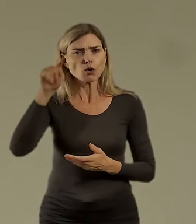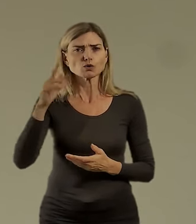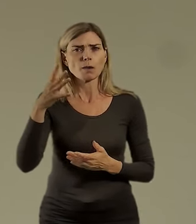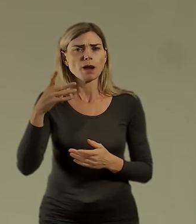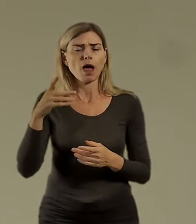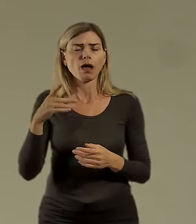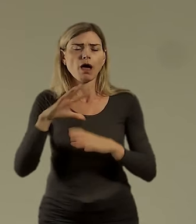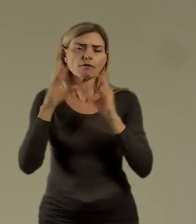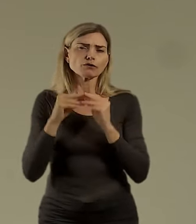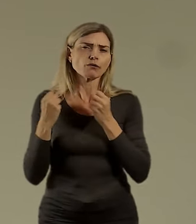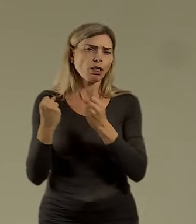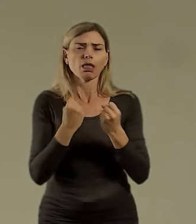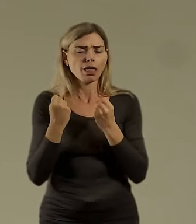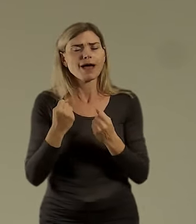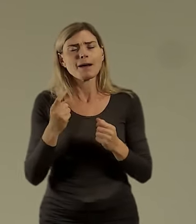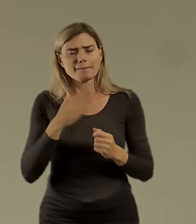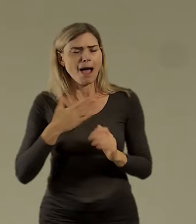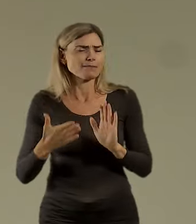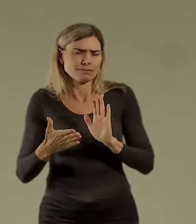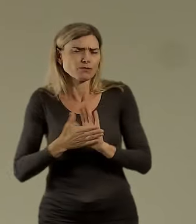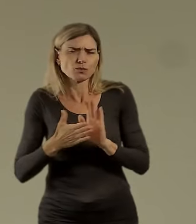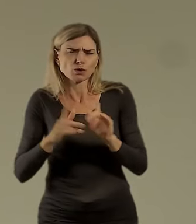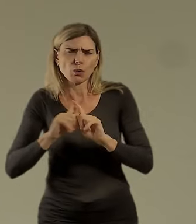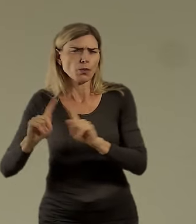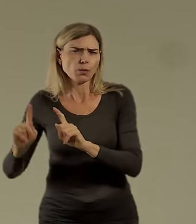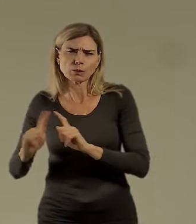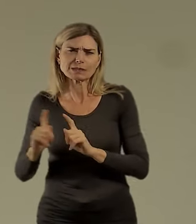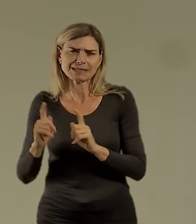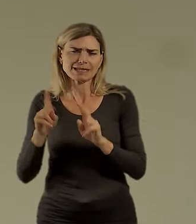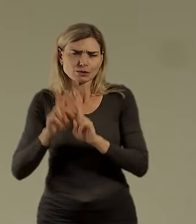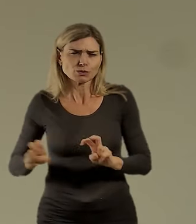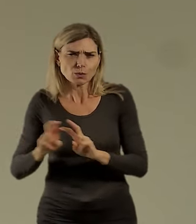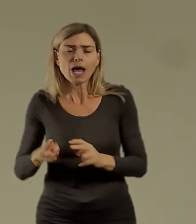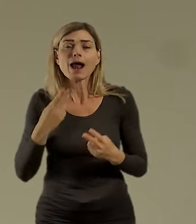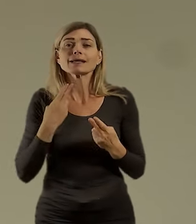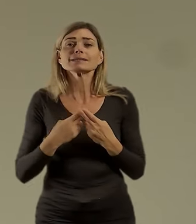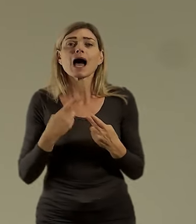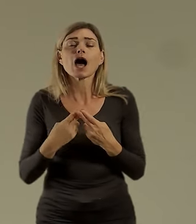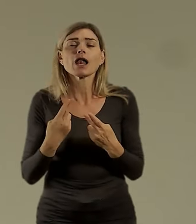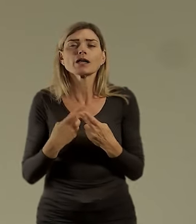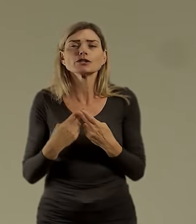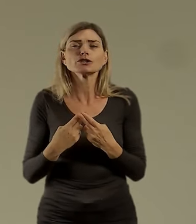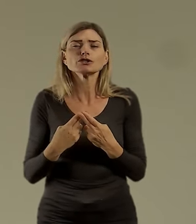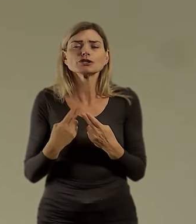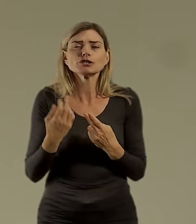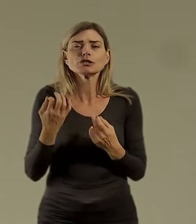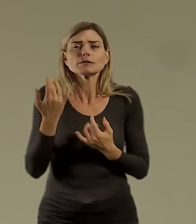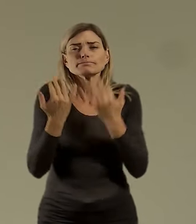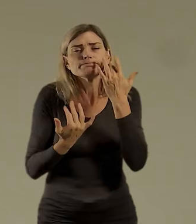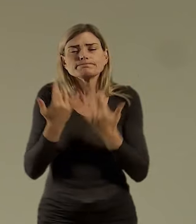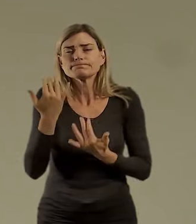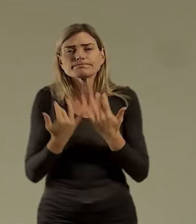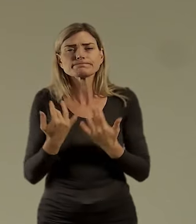mnoha studiemi. A teď jde o to, jaká je ta míra. Jaká je ta míra a